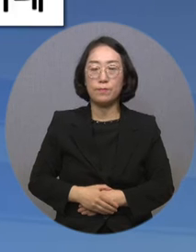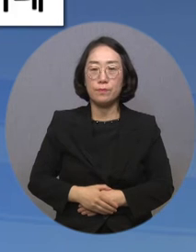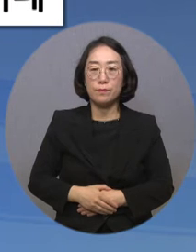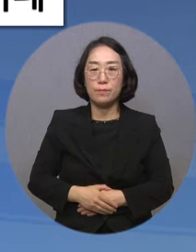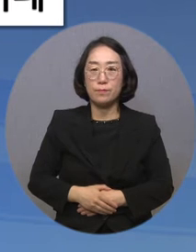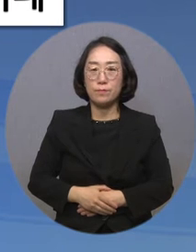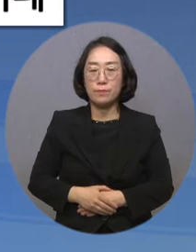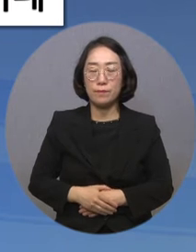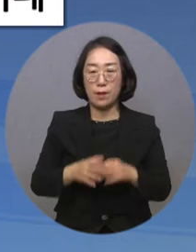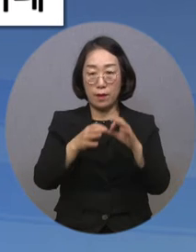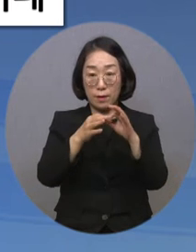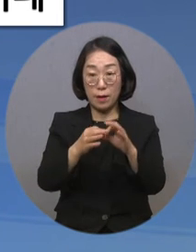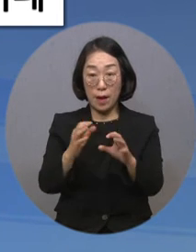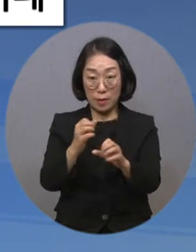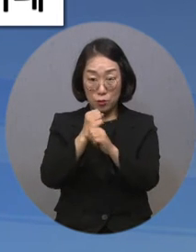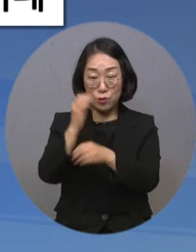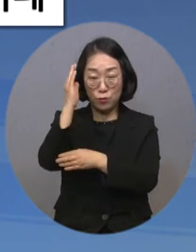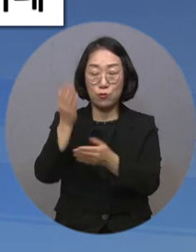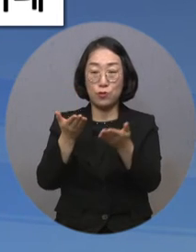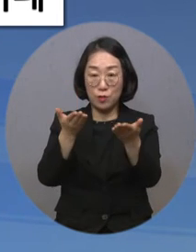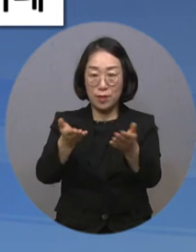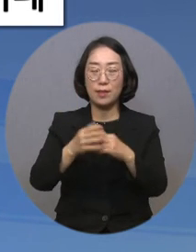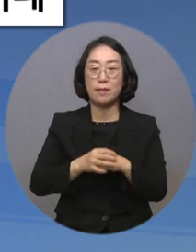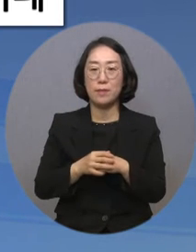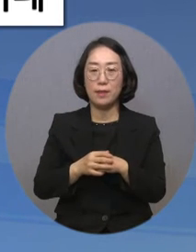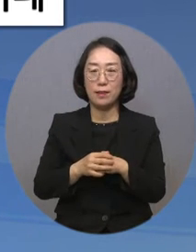이어서 간추린 뉴스 전해드립니다.